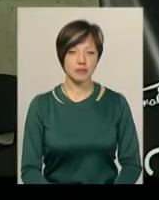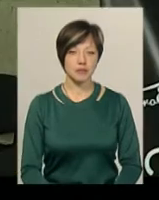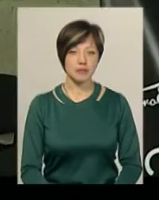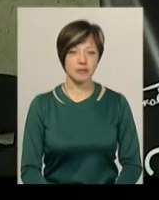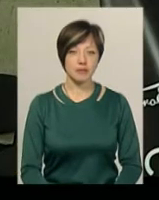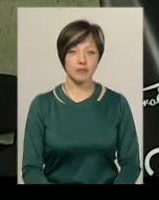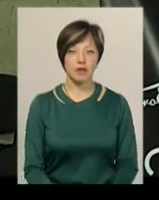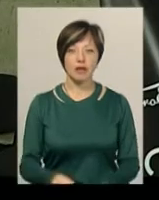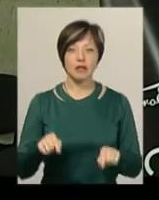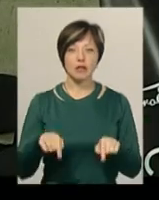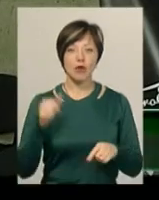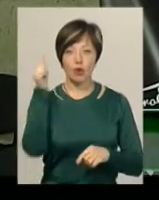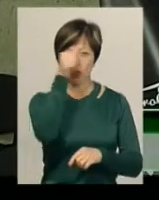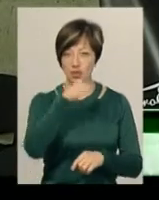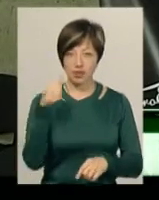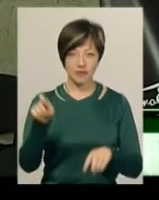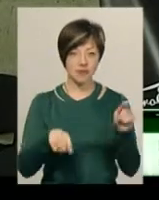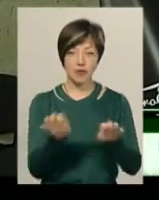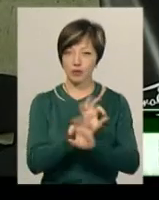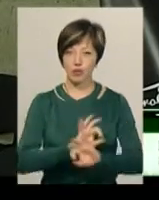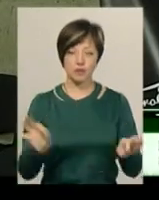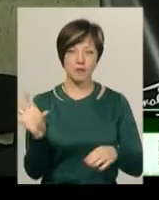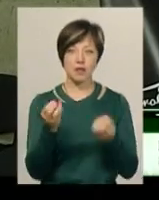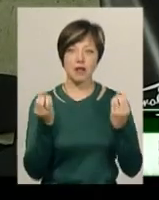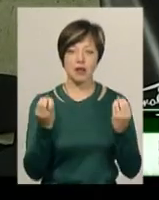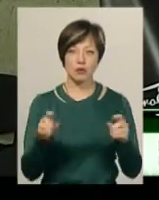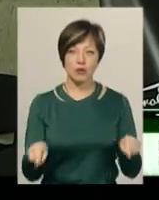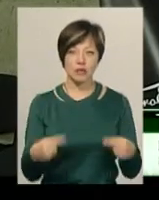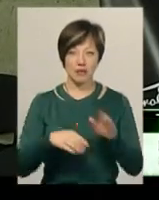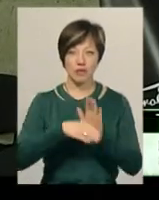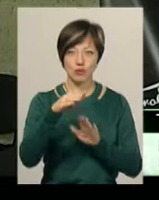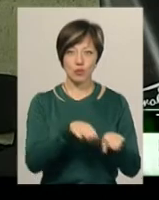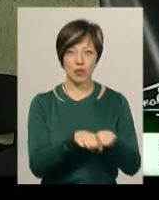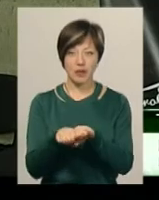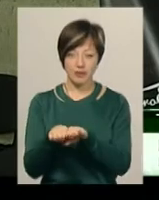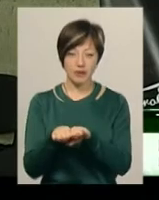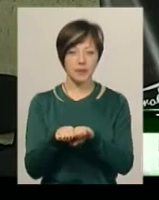Цьогорічний супер. Все дуже класно організовано на найвищому рівні.